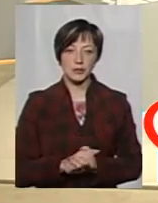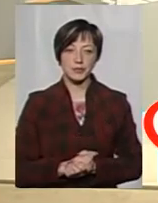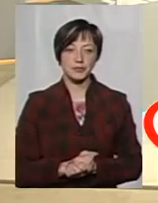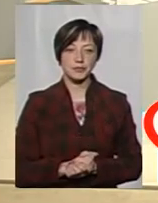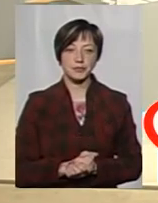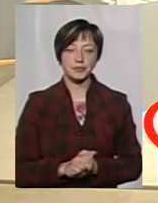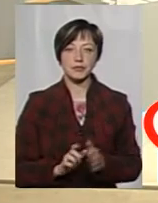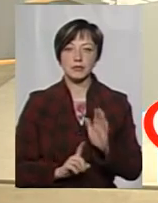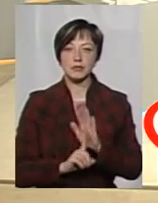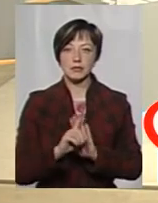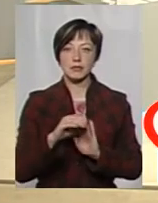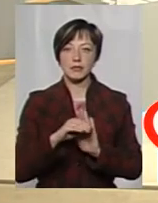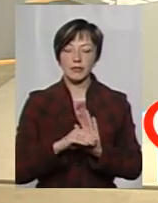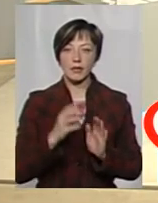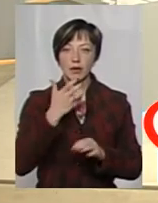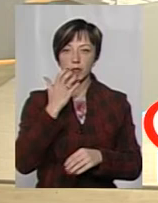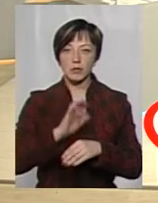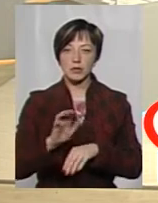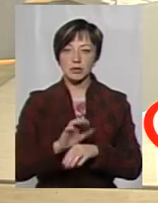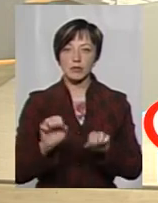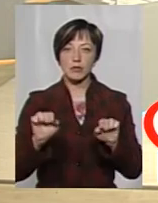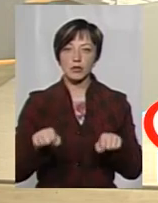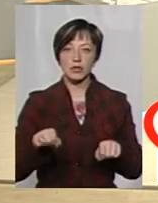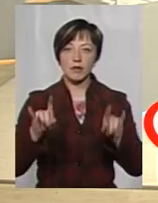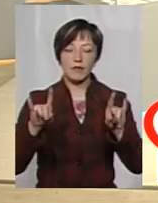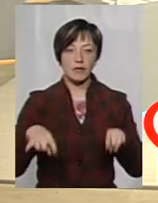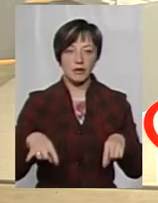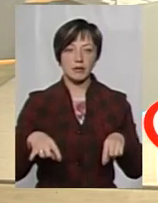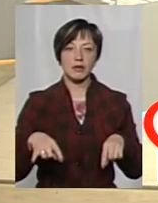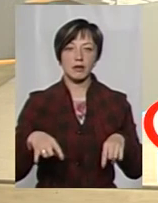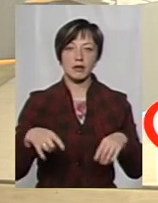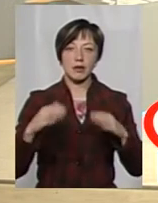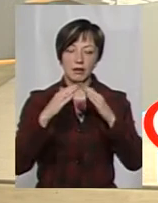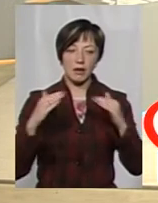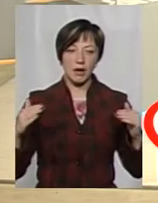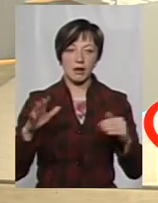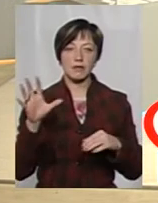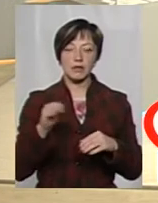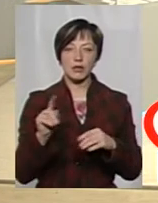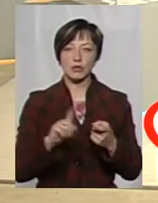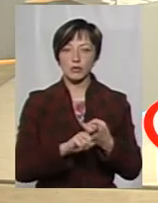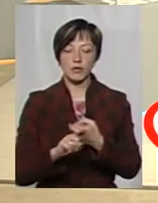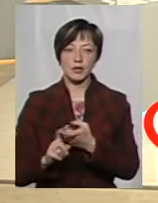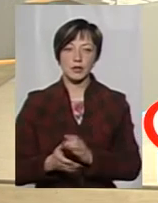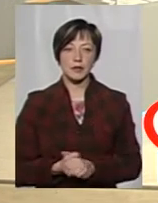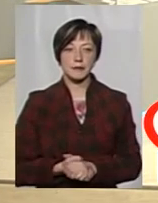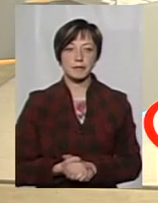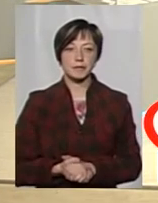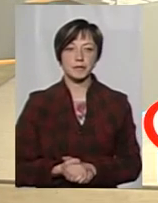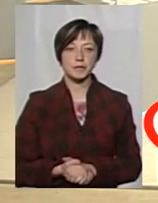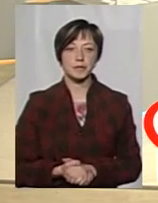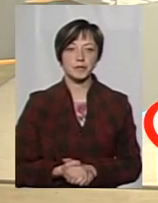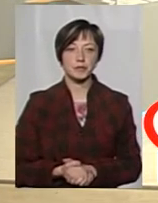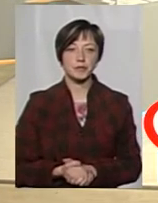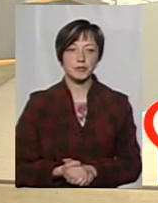Тобто, починатися з теми теплопостачання. Далі можна вікна, дах і все, що з цим пов'язано. Дякую від імені